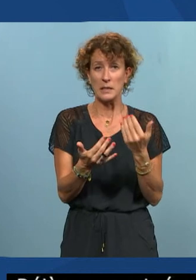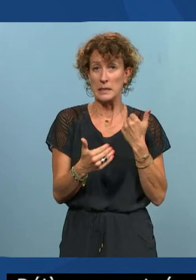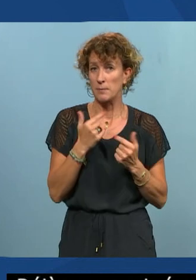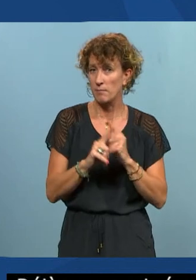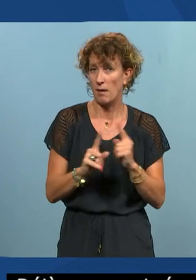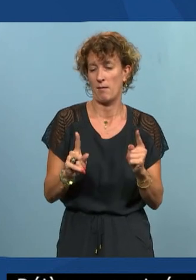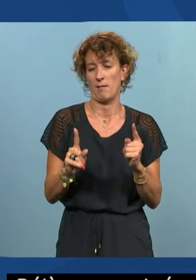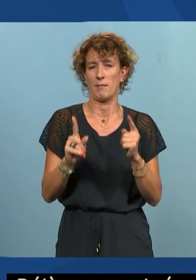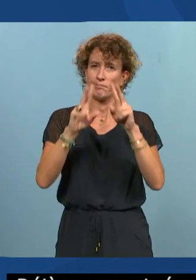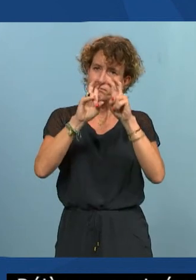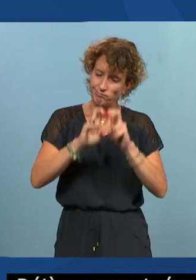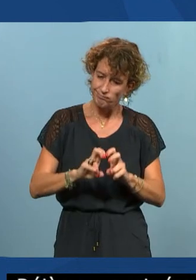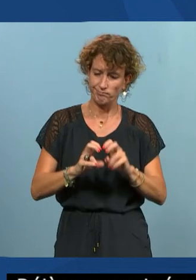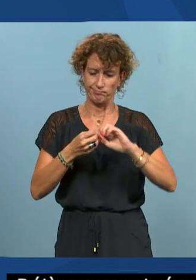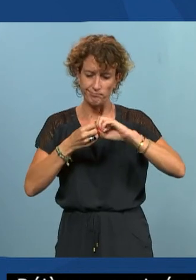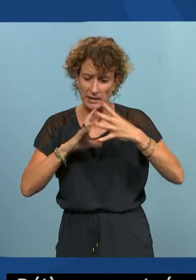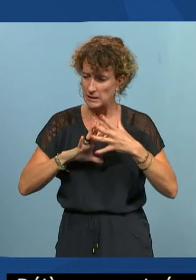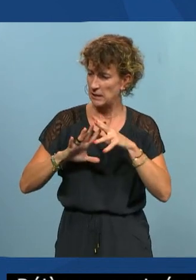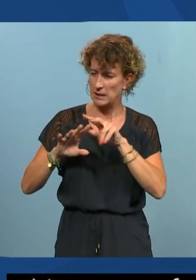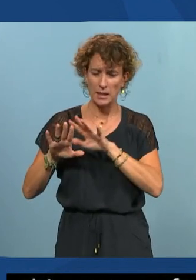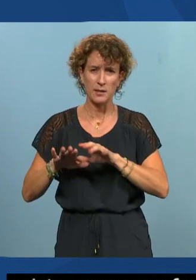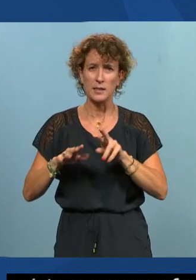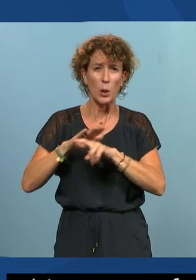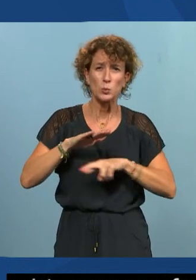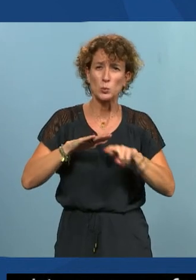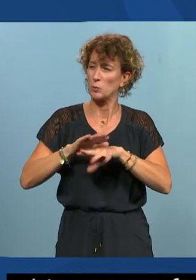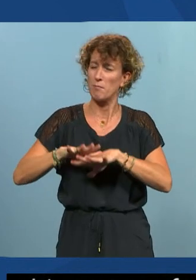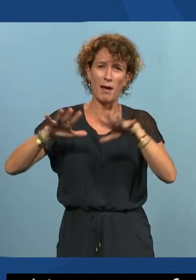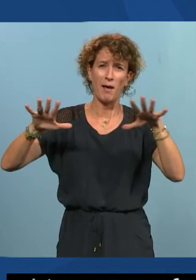chercher sur internet à fouiller à regarder il y a plein de ressources plein de documents